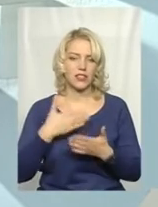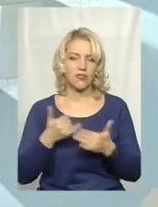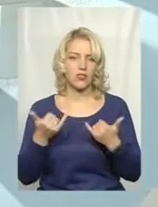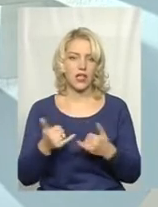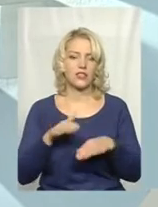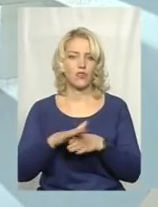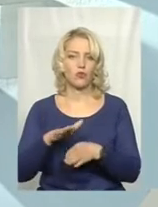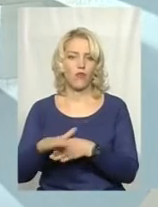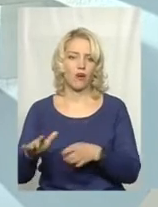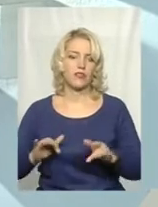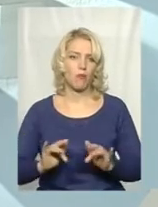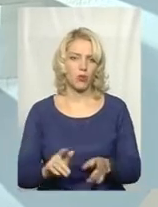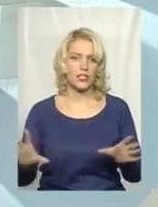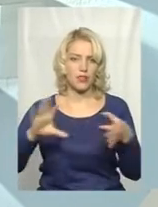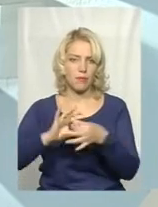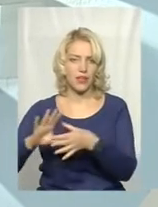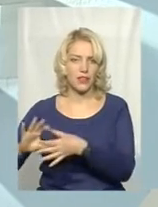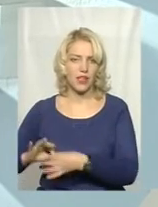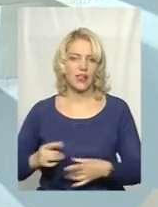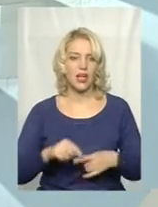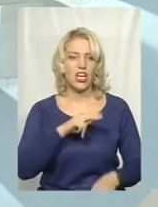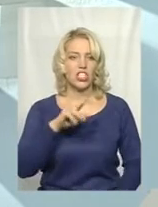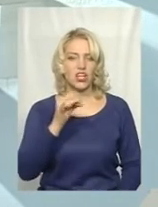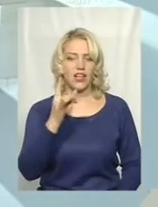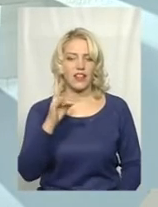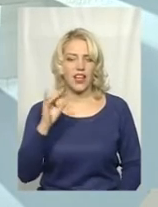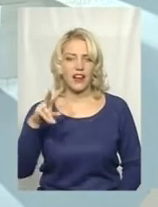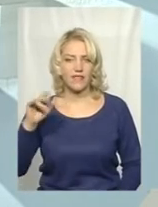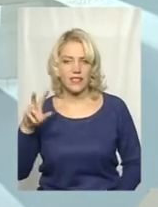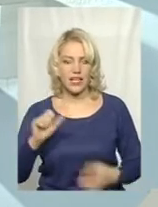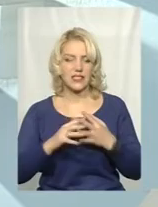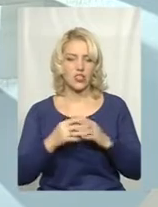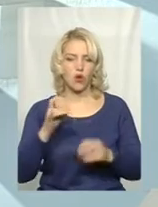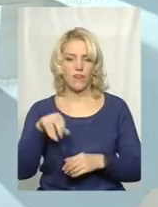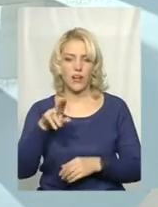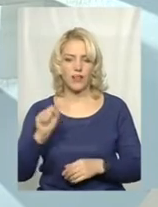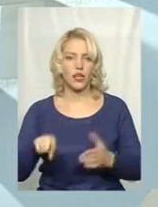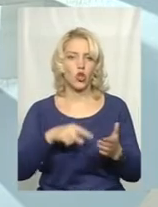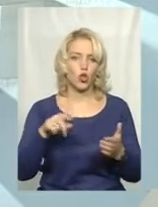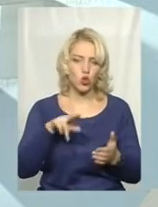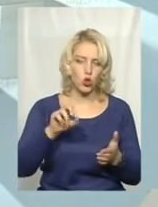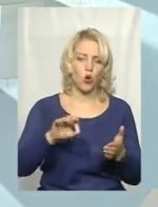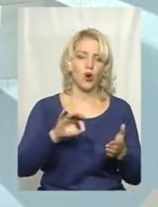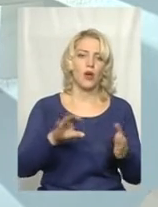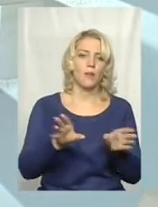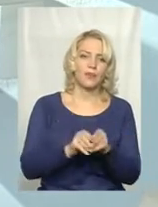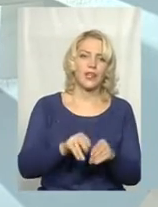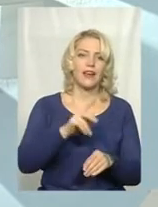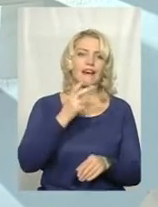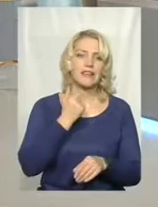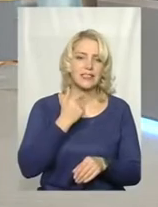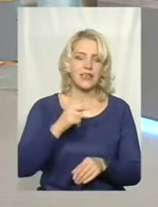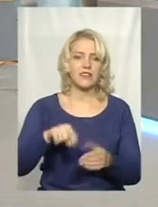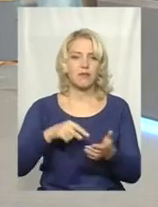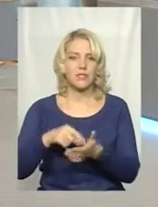відбуваються процеси приєднання Чернілівської сільської ради до Красилівської міської ради. І саме це впливає на цей